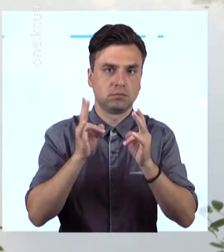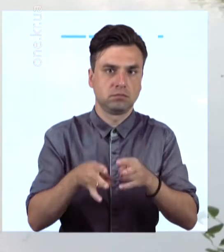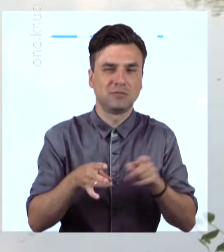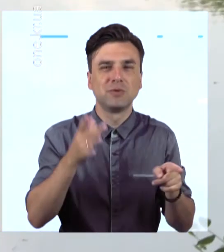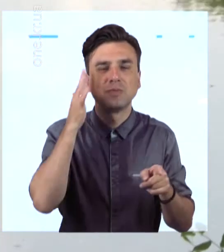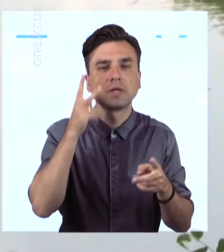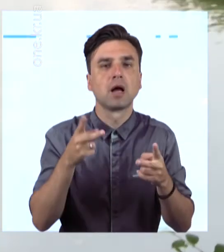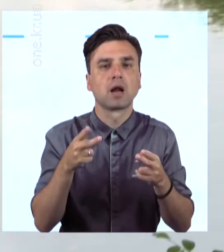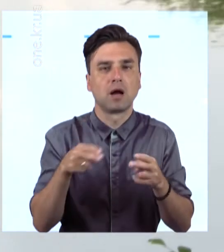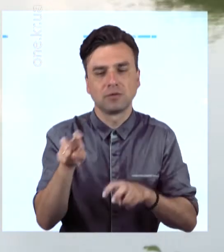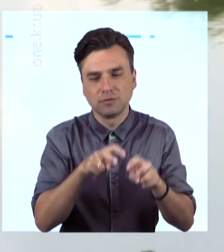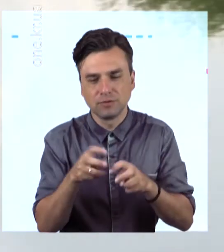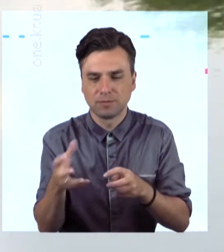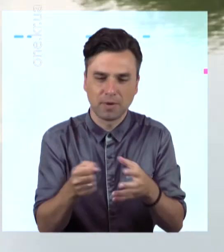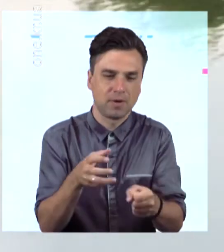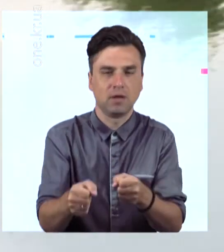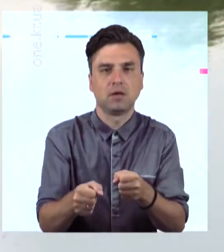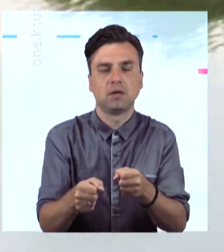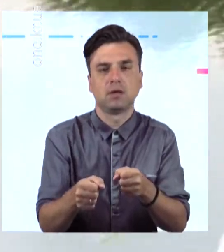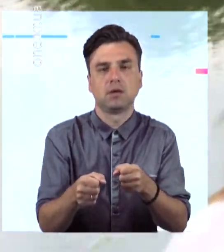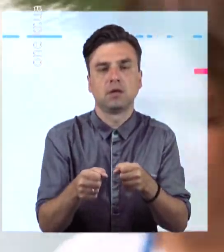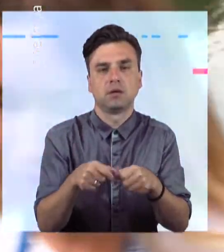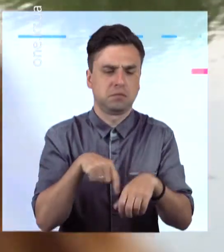бездиханне тіло містяни не діставали з води водолази.